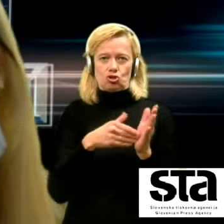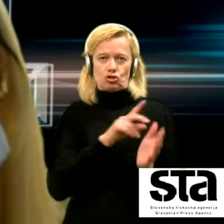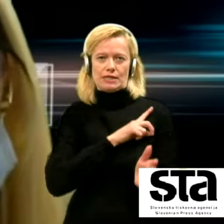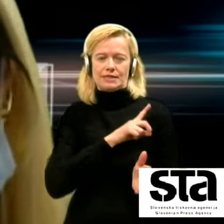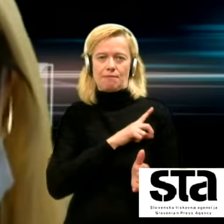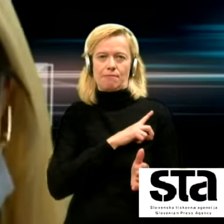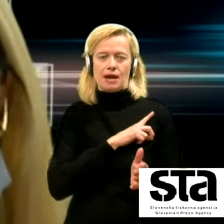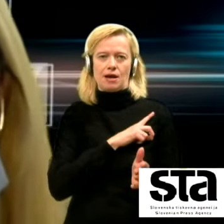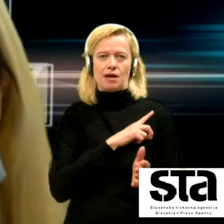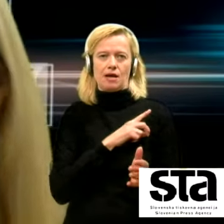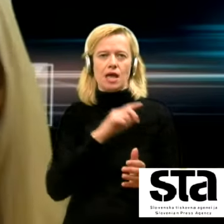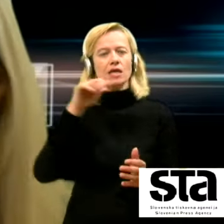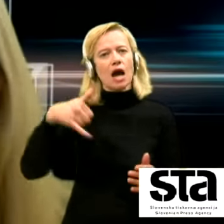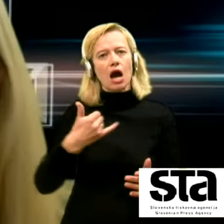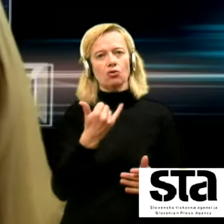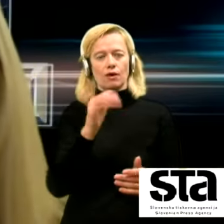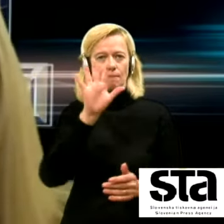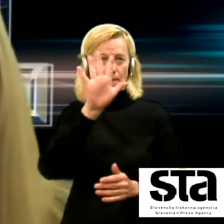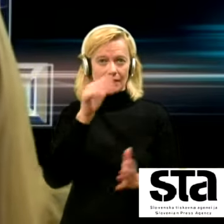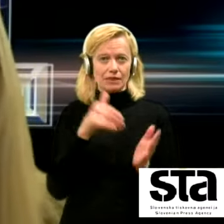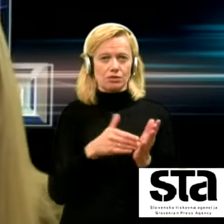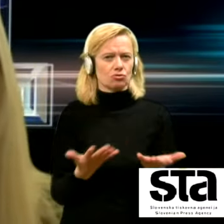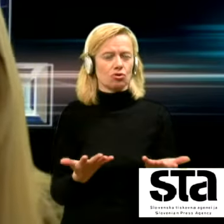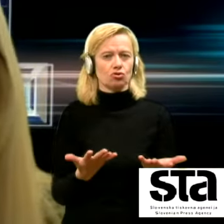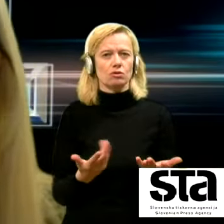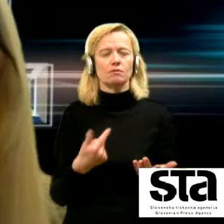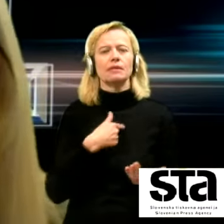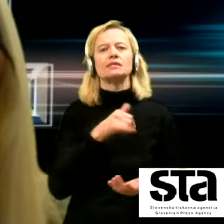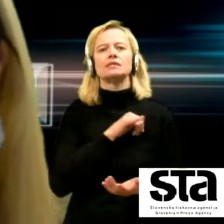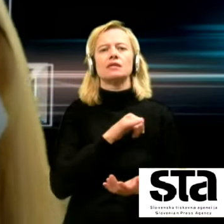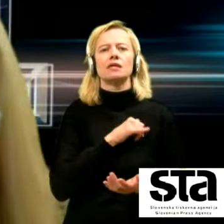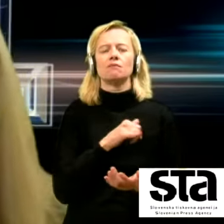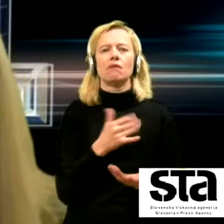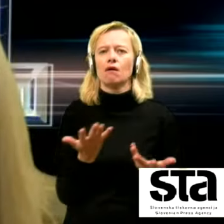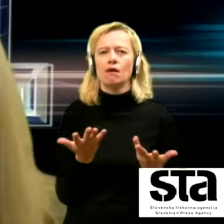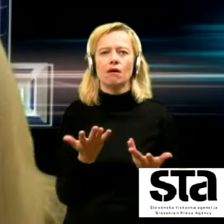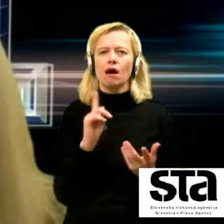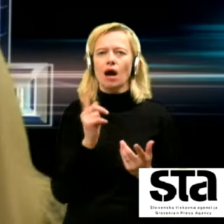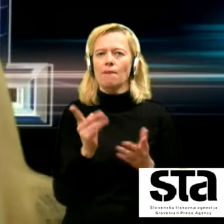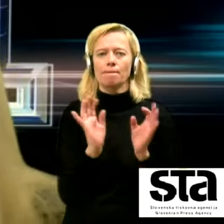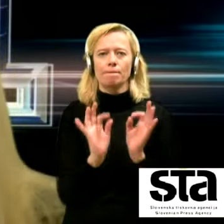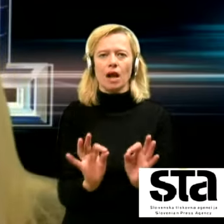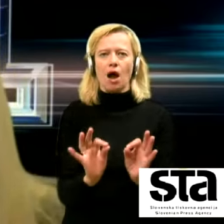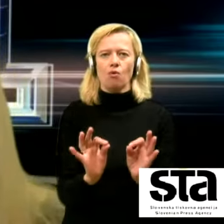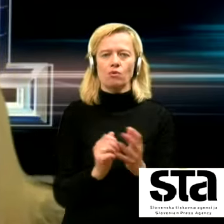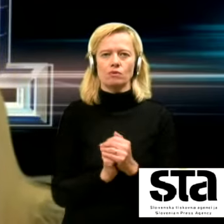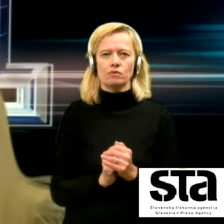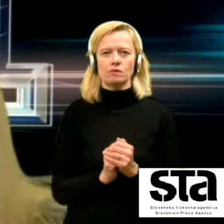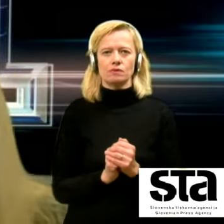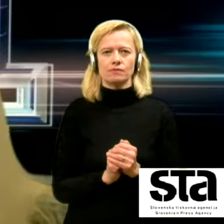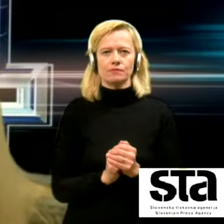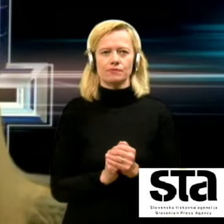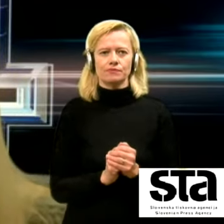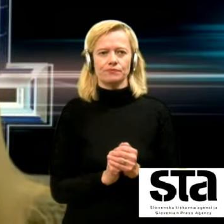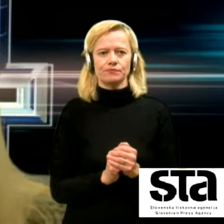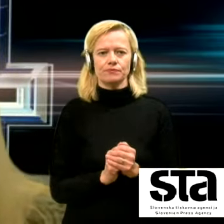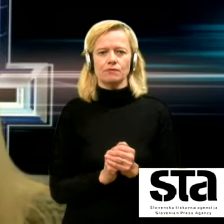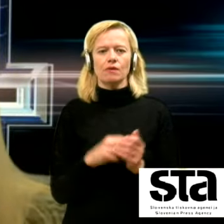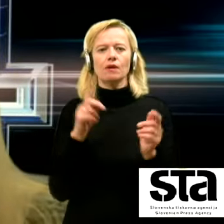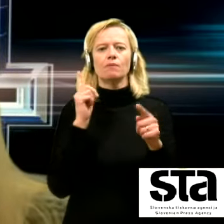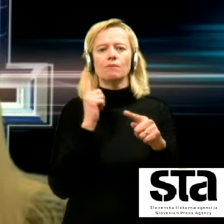januarja pa 5 tisoč, koja me zanima sam, katere številke so zdaj prave. Potem pa še to,